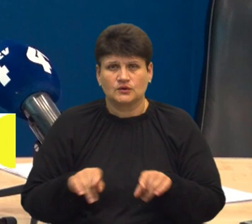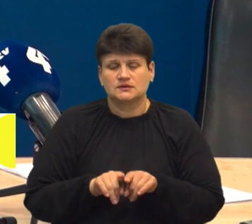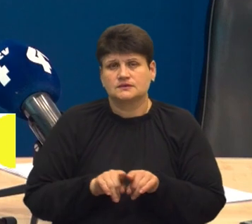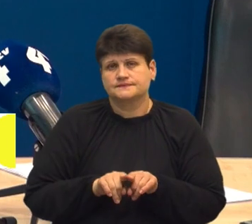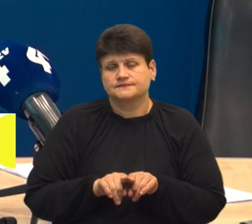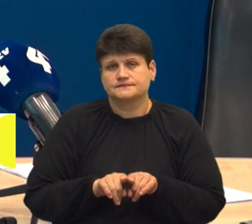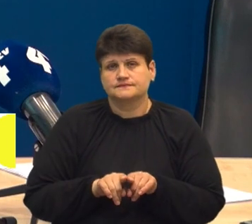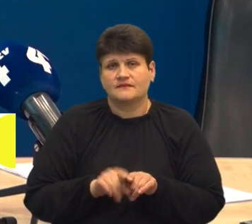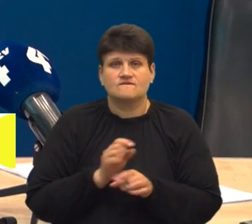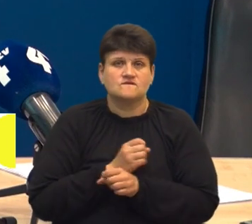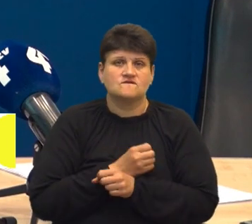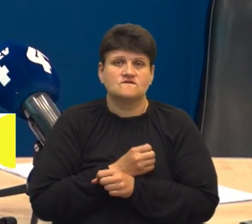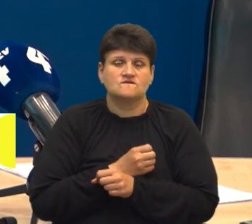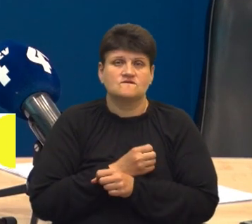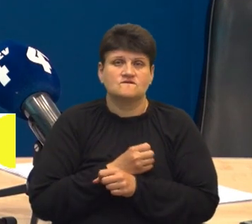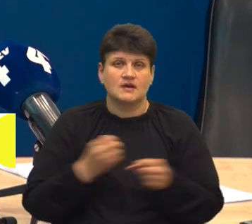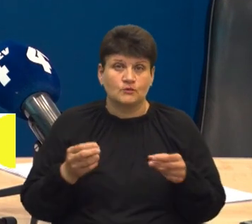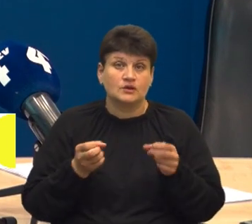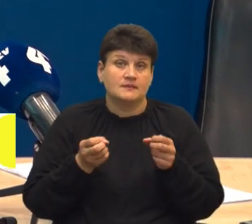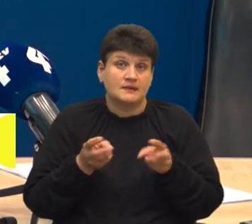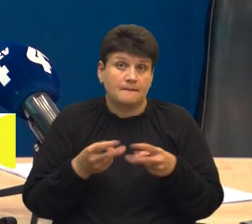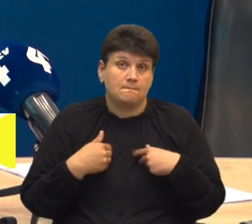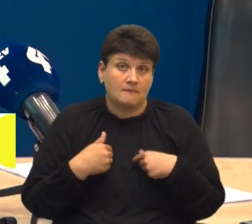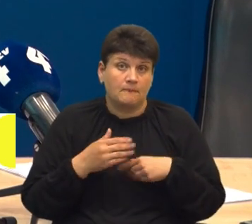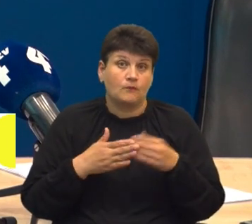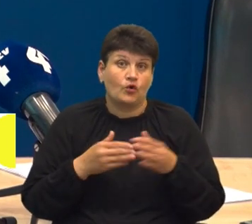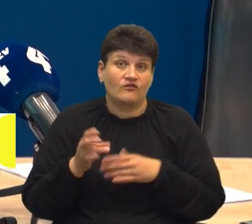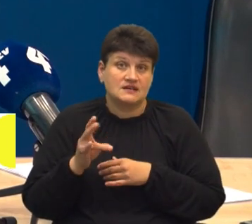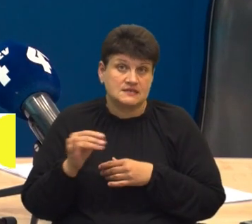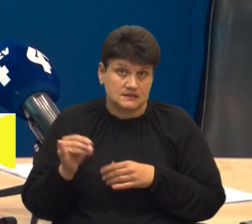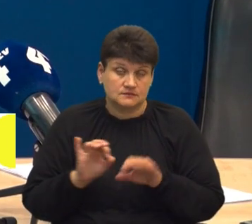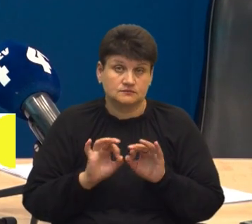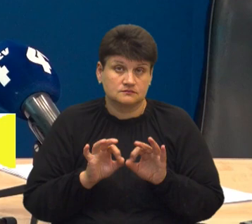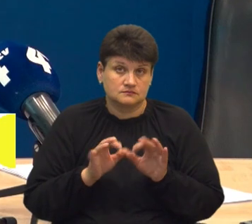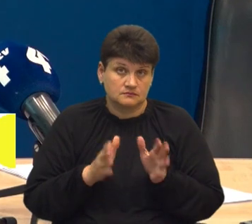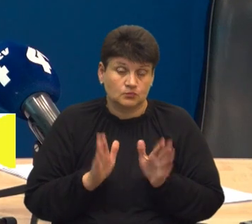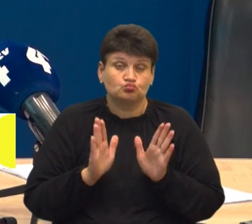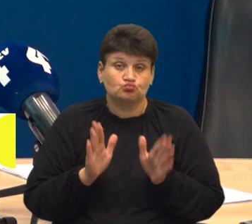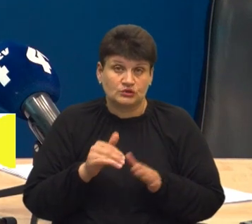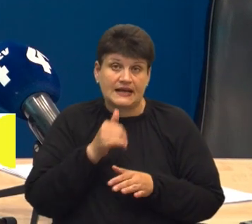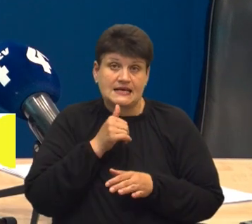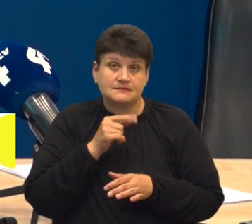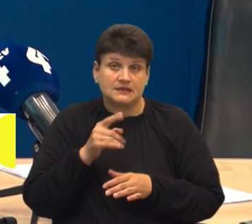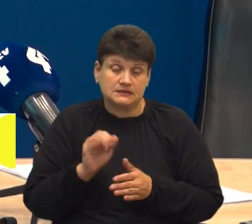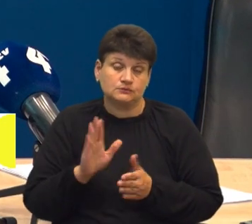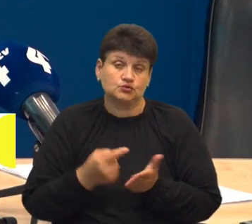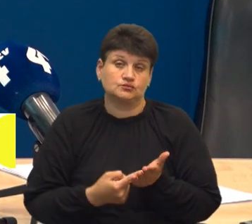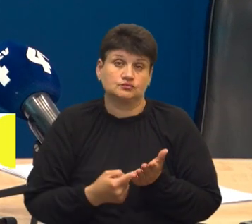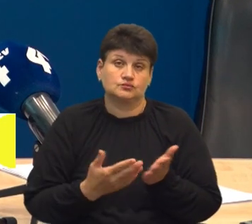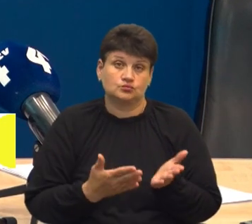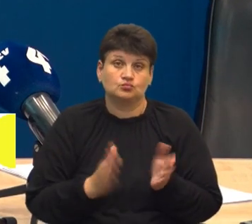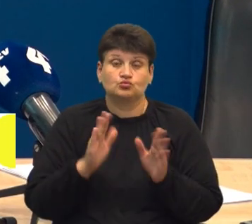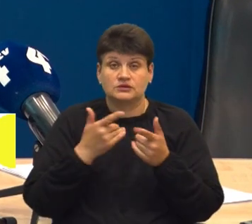вибухонебезпечення. Але ще раз кажу, ми ж професійно даємо коментарі. Буде експертиза, буде доведено. Буде інформація,